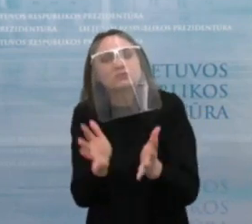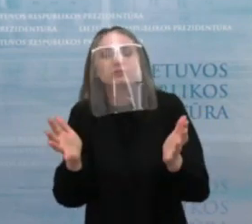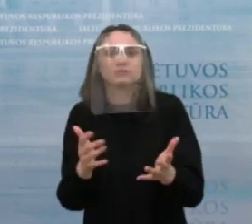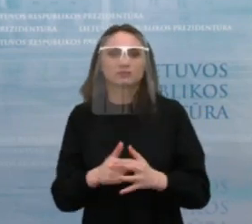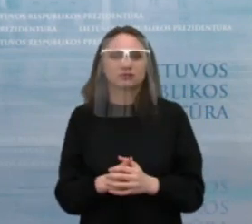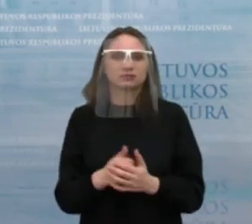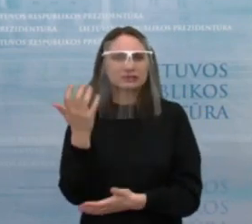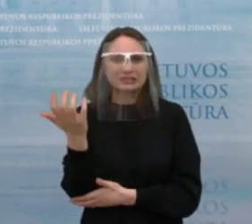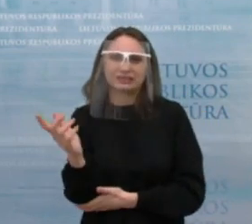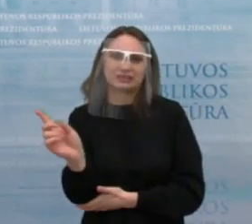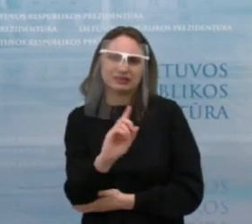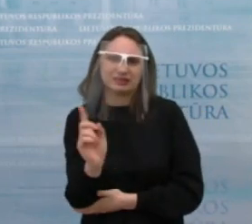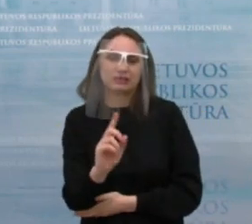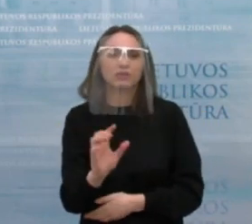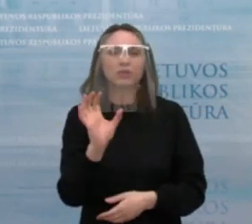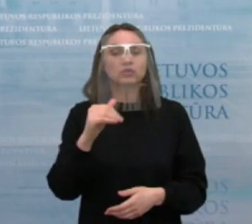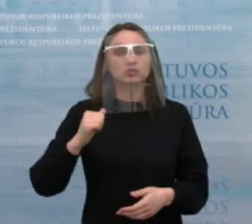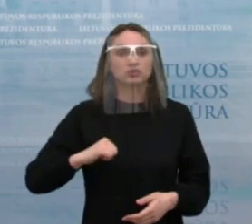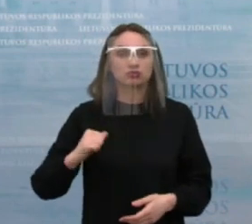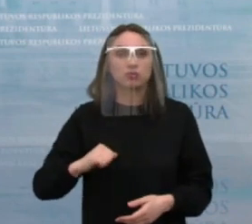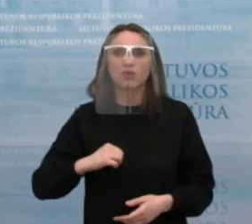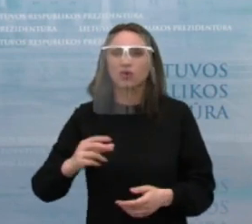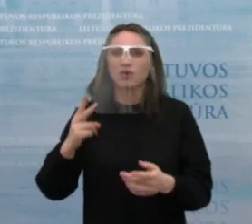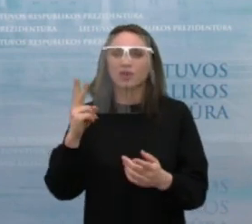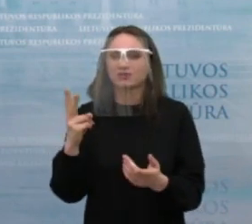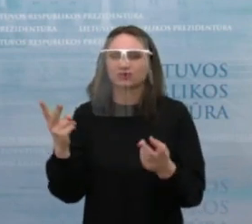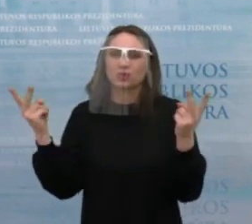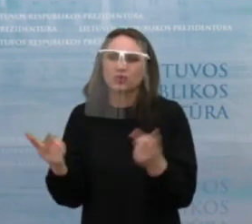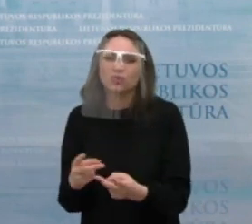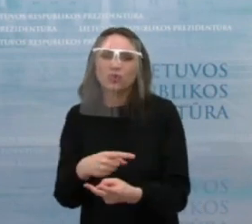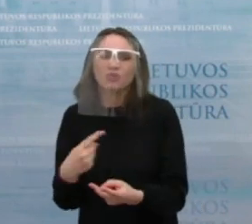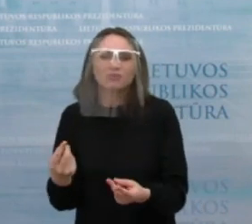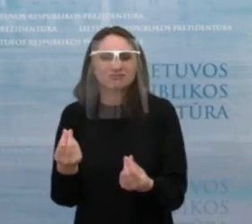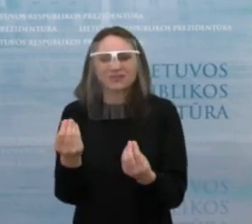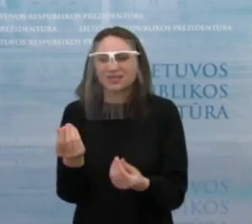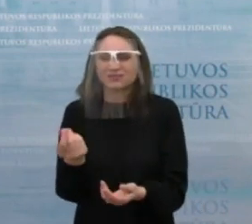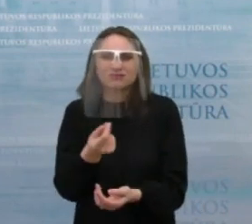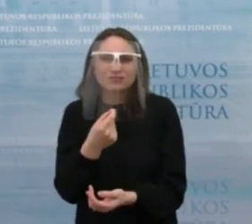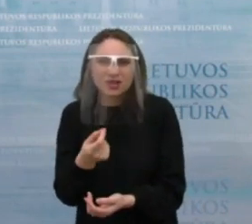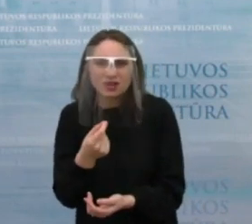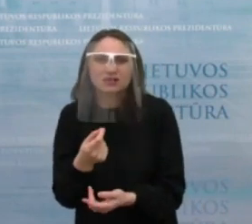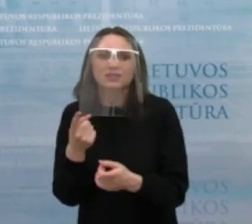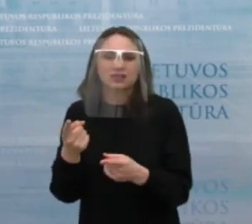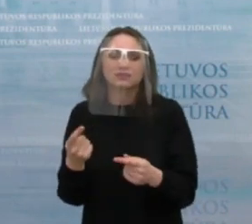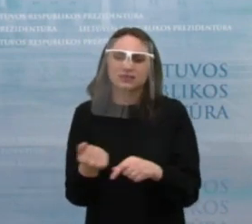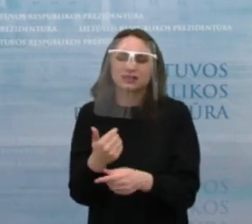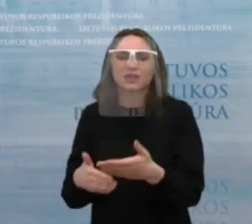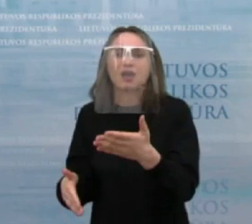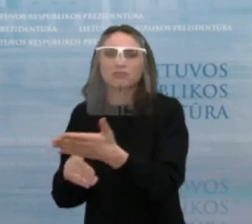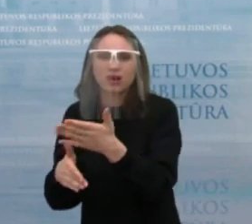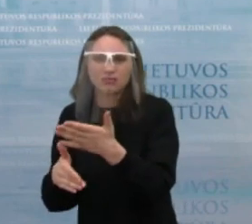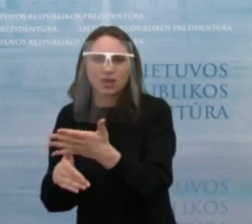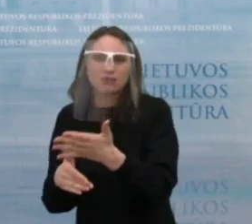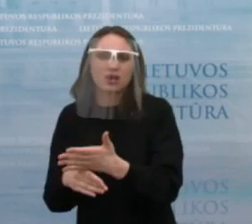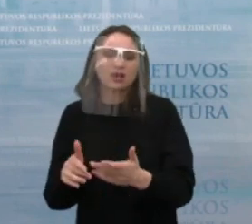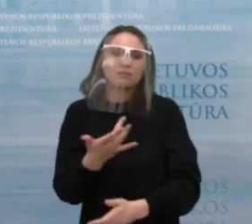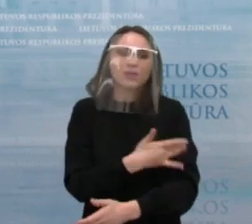rinkoje. O tų žmonių, kurių poreikiai yra mažiausiai atliepiami, tai yra, kurie gauna mažiausias išmokas, jas artinti prie minimalių